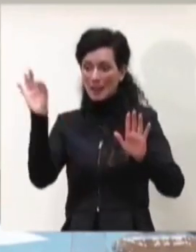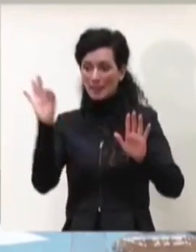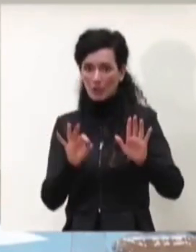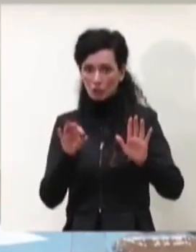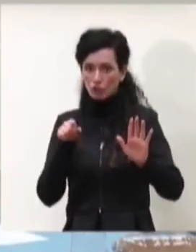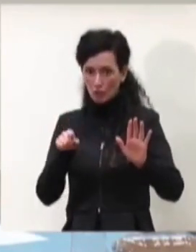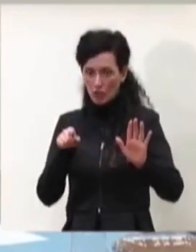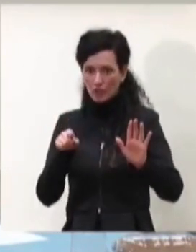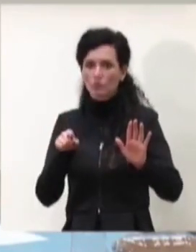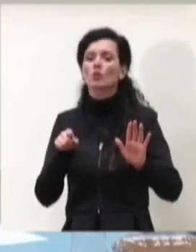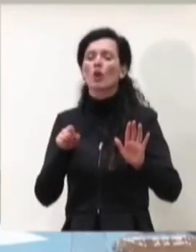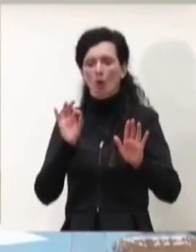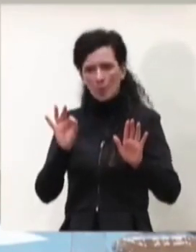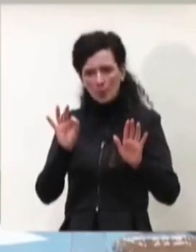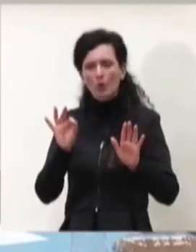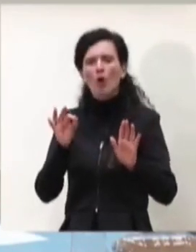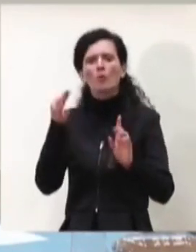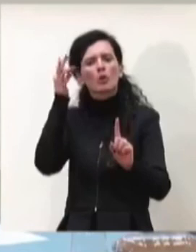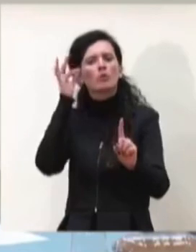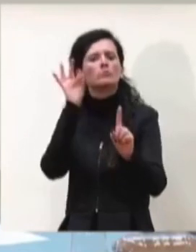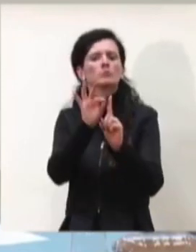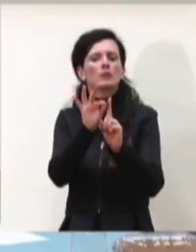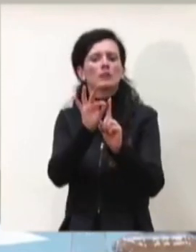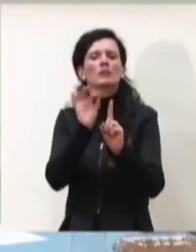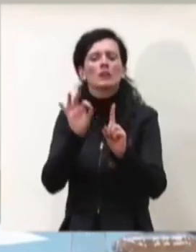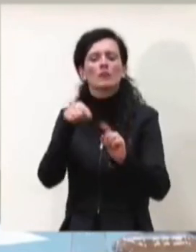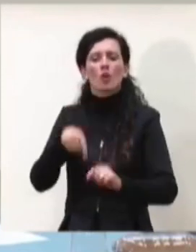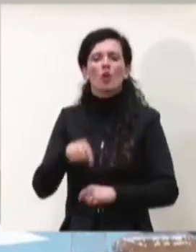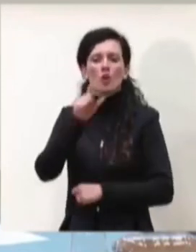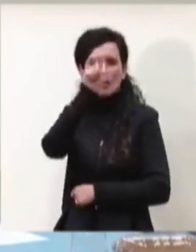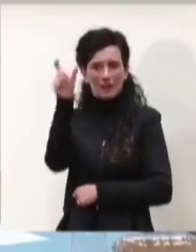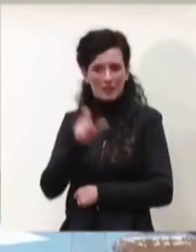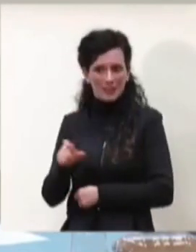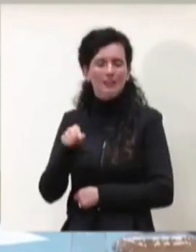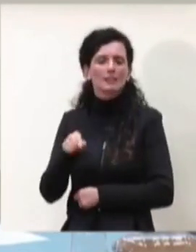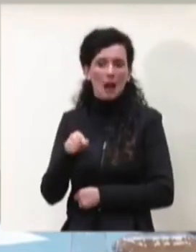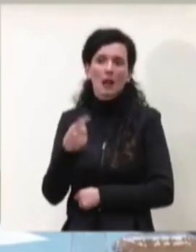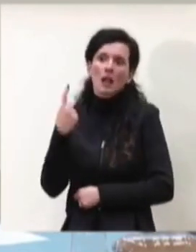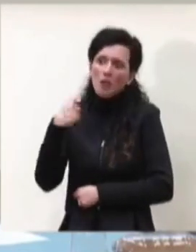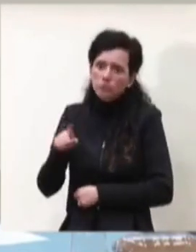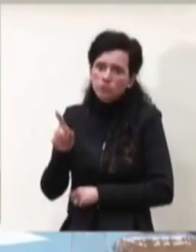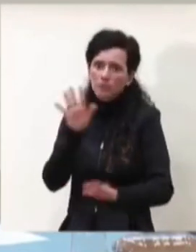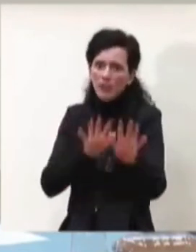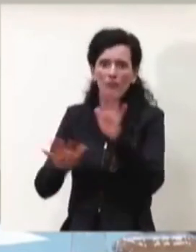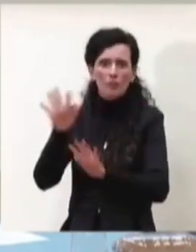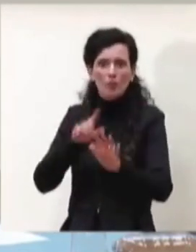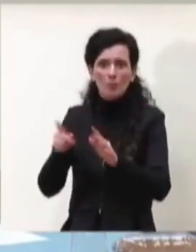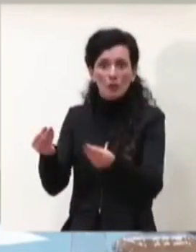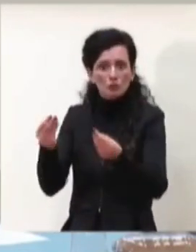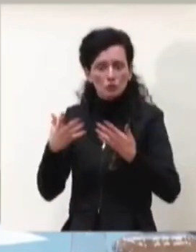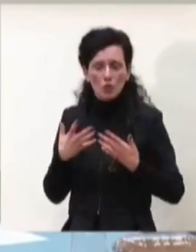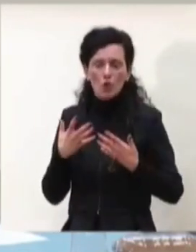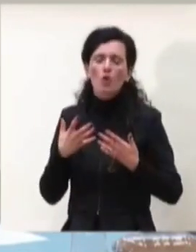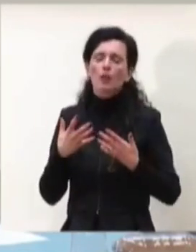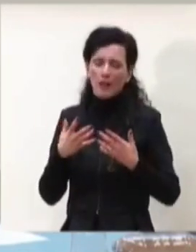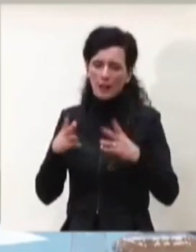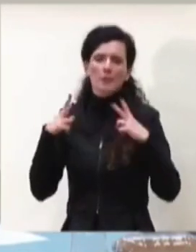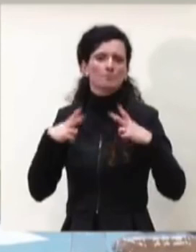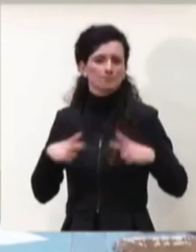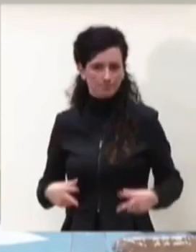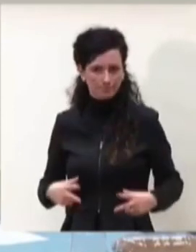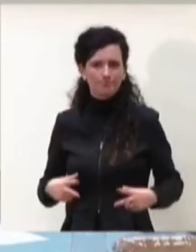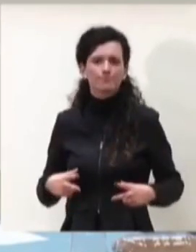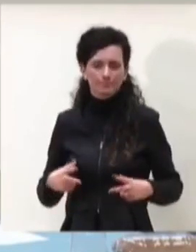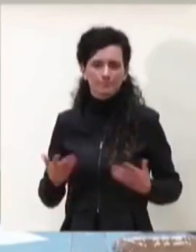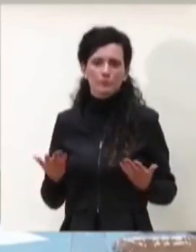saranno destinate al nostro Paese. Anche questo rassicura rispetto al numero di vaccini